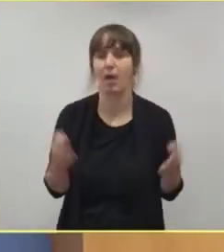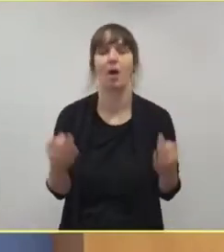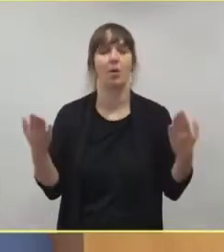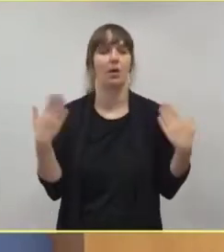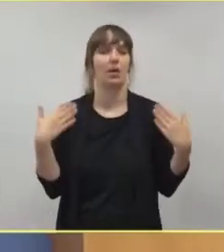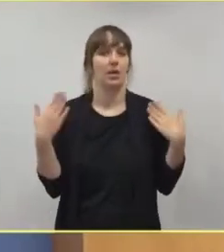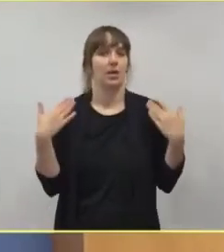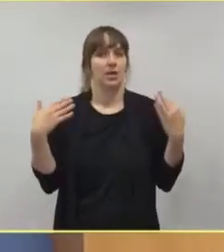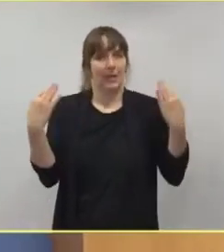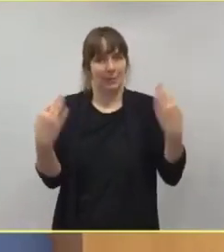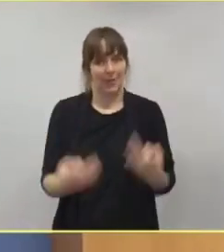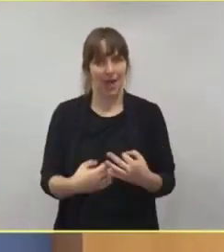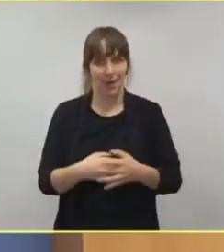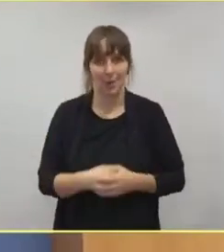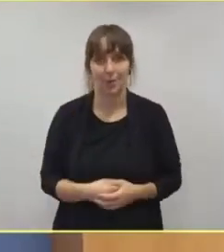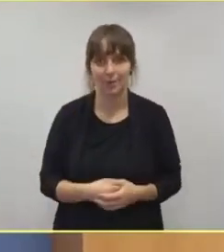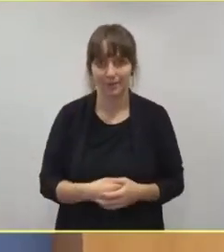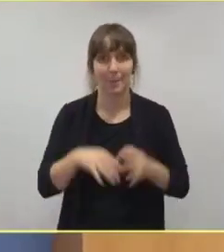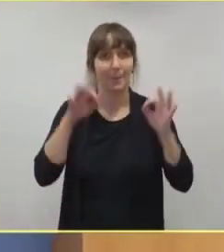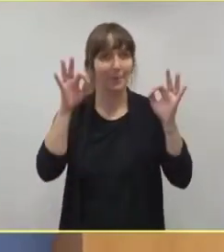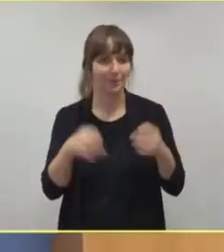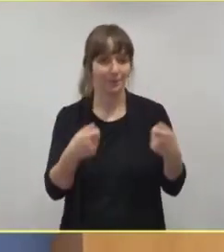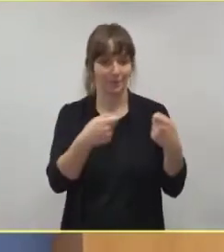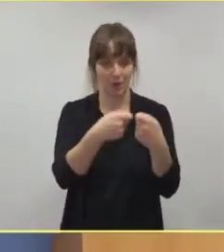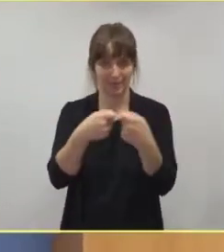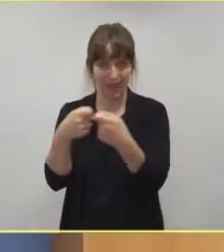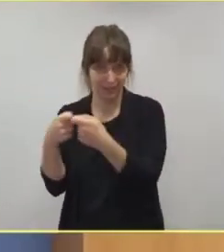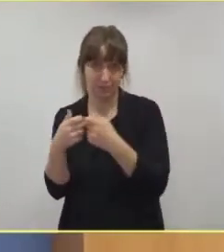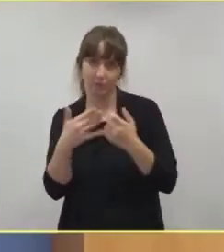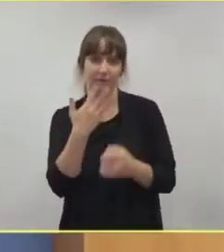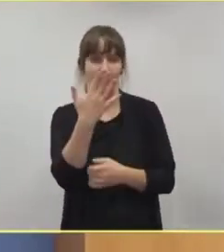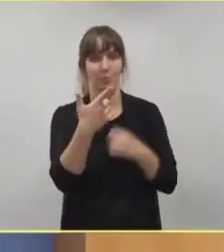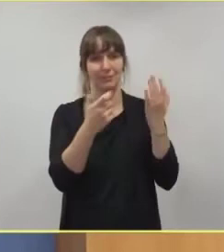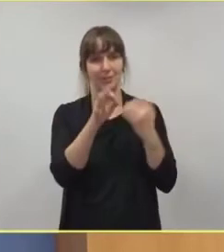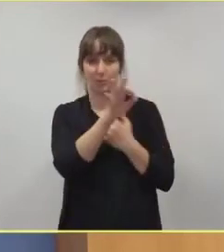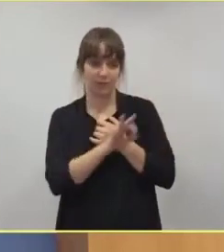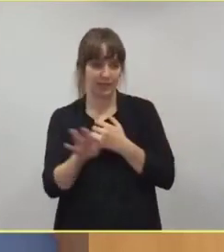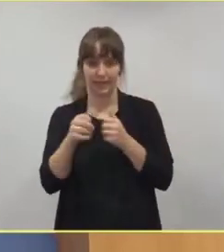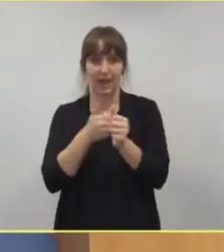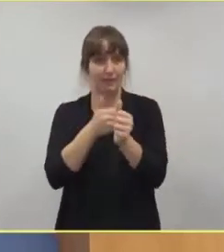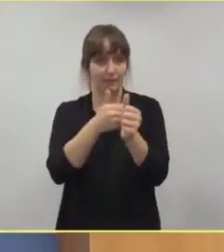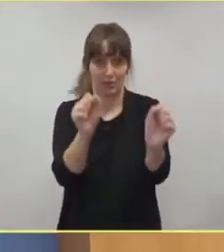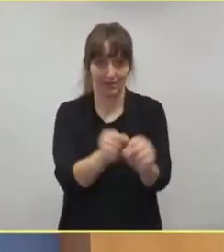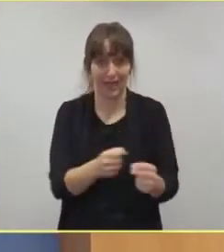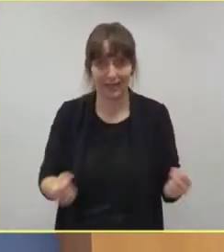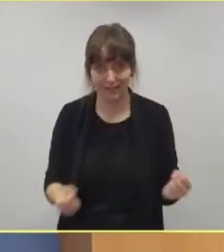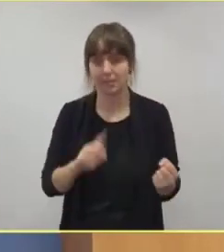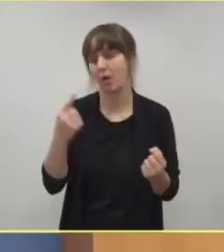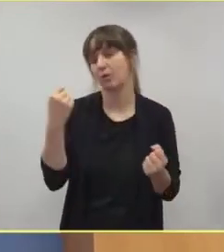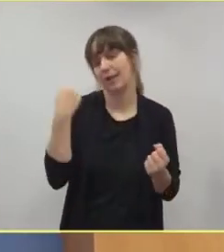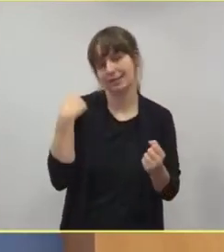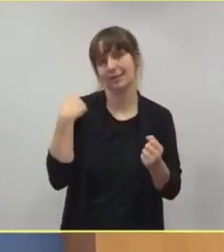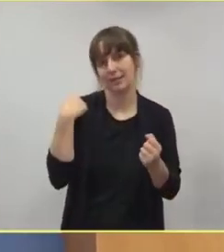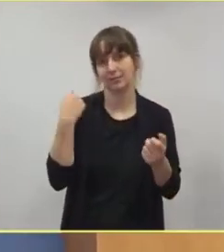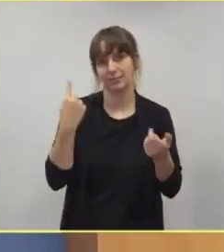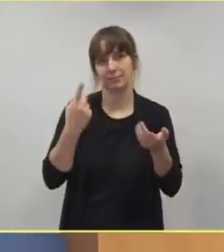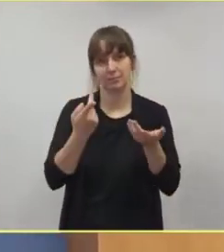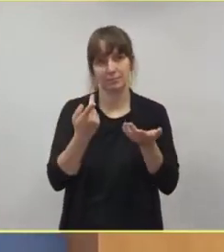75 Prozent der Kontakte derzeit nicht mehr nachverfolgen können, das ist auch die Aussage, die gestern betroffen wurde, von